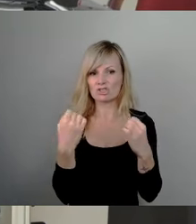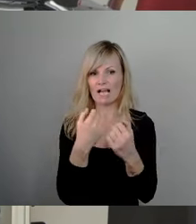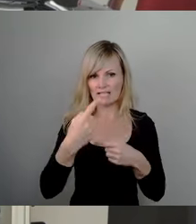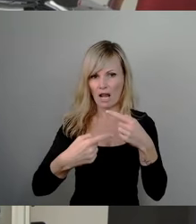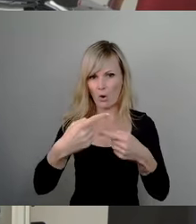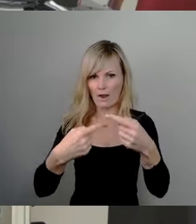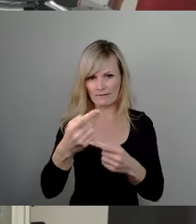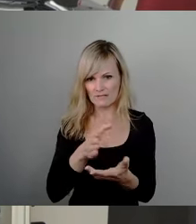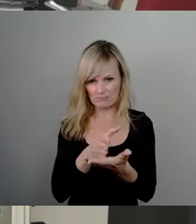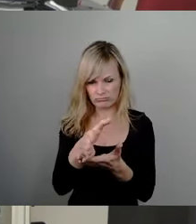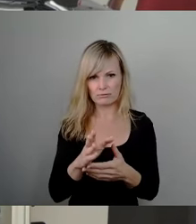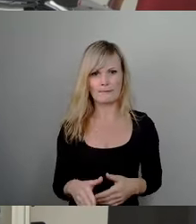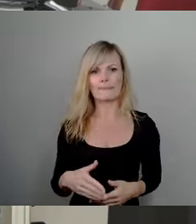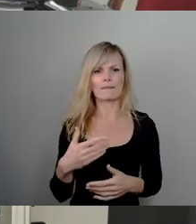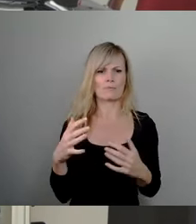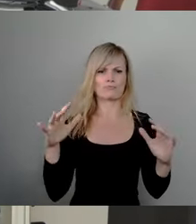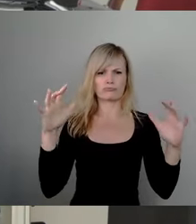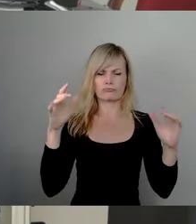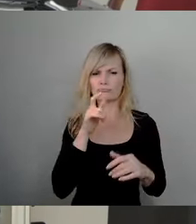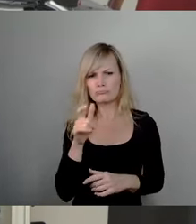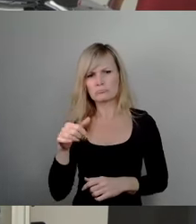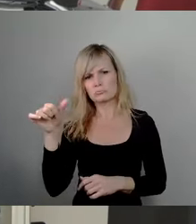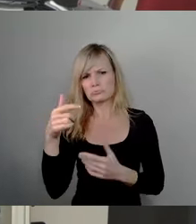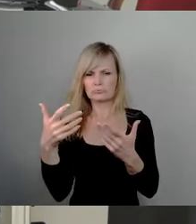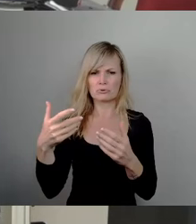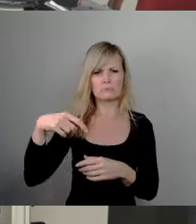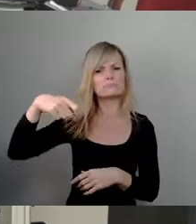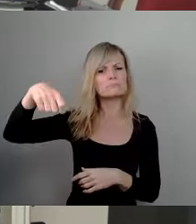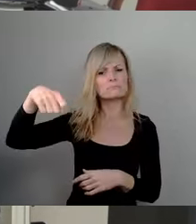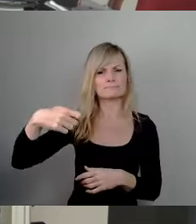deswegen hintertreiben Sie, und deswegen hintertreiben Sie,